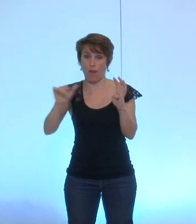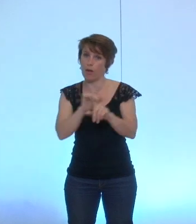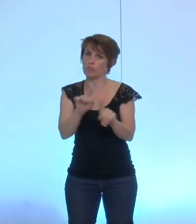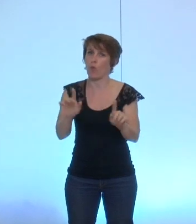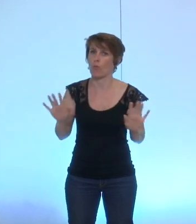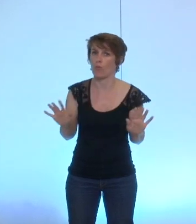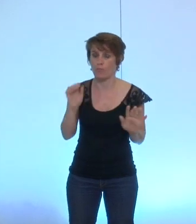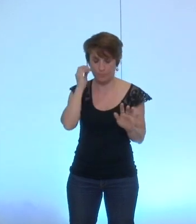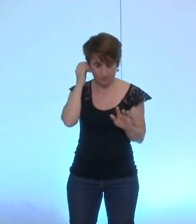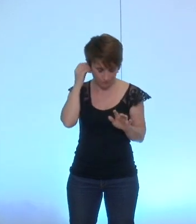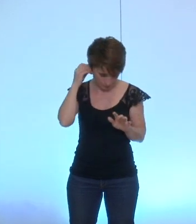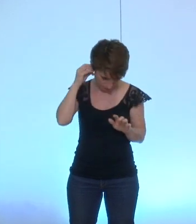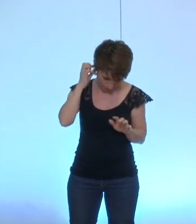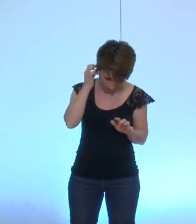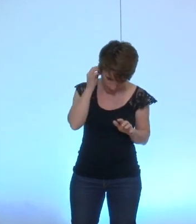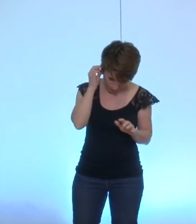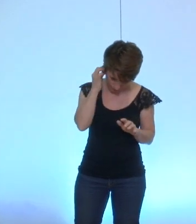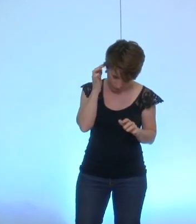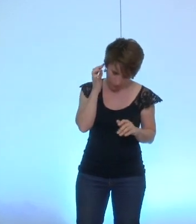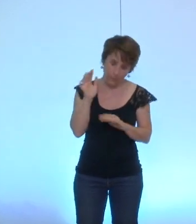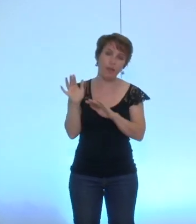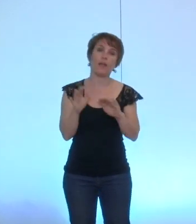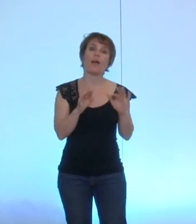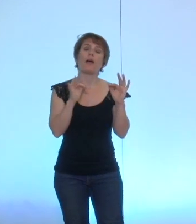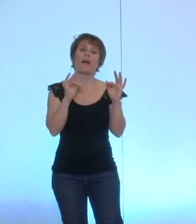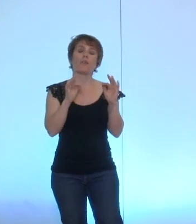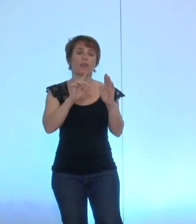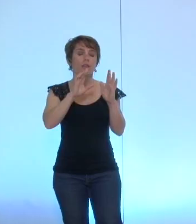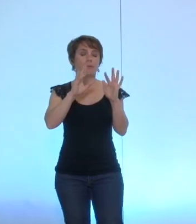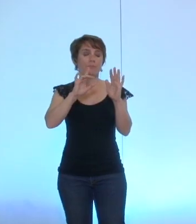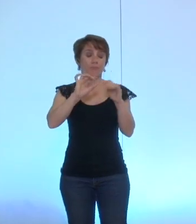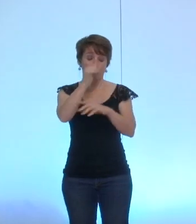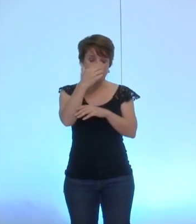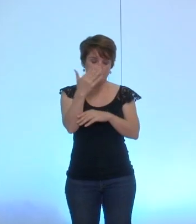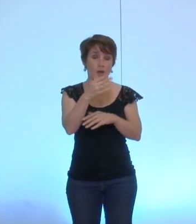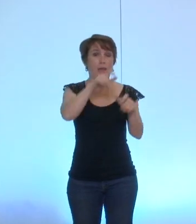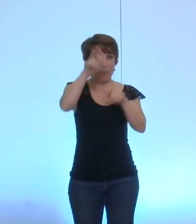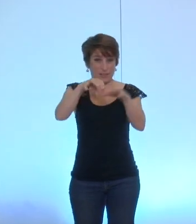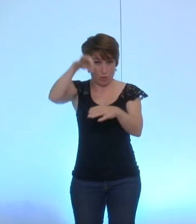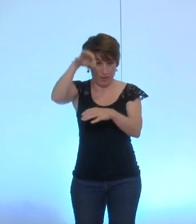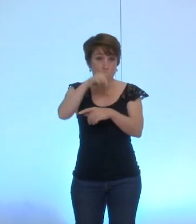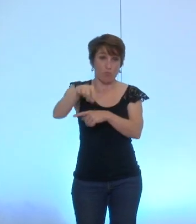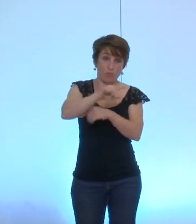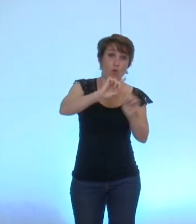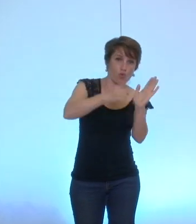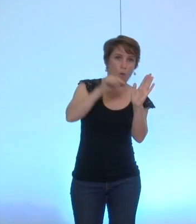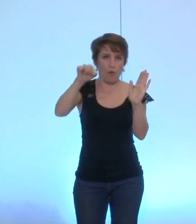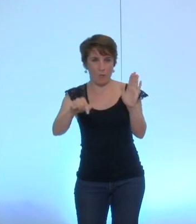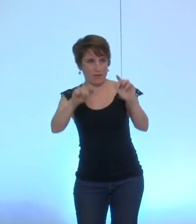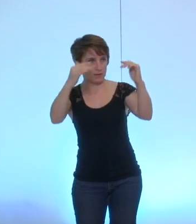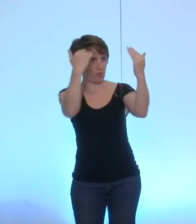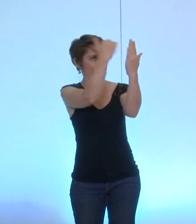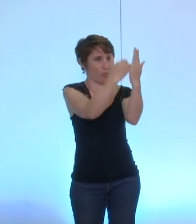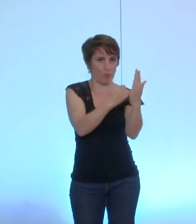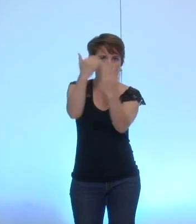d'abord, sur les droits et les obligations des élus, permettez-moi quelques éléments qui